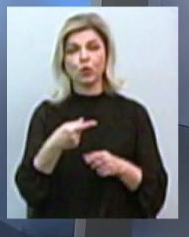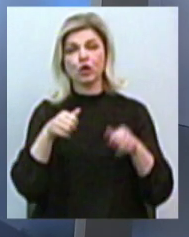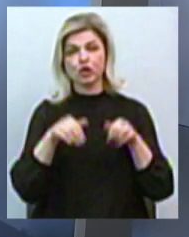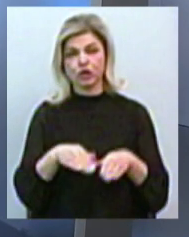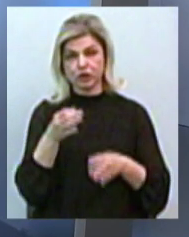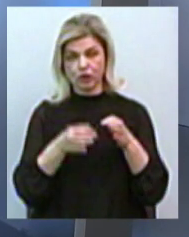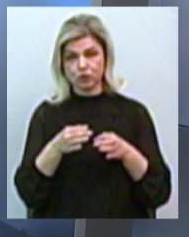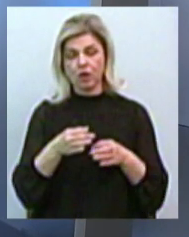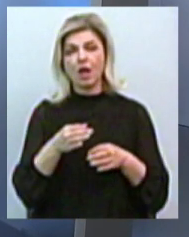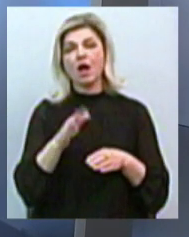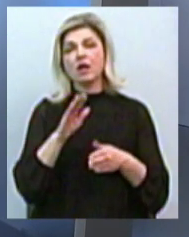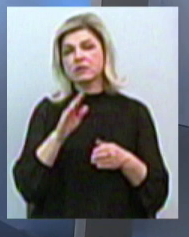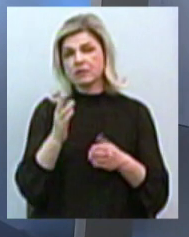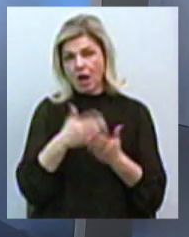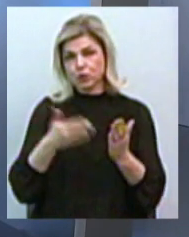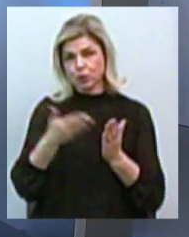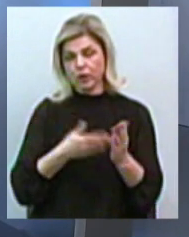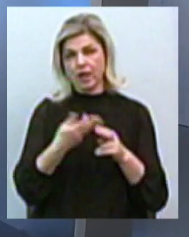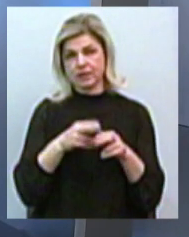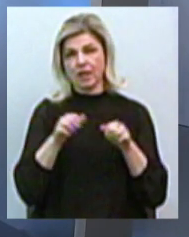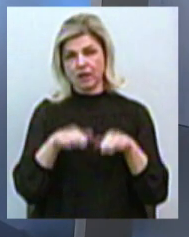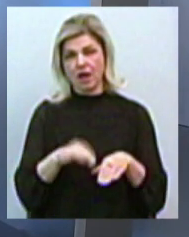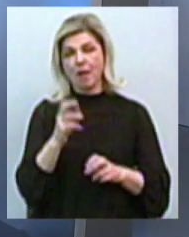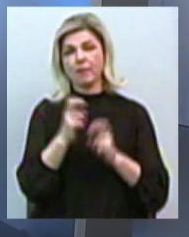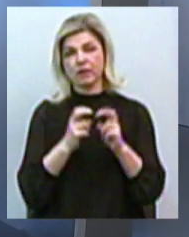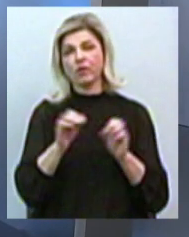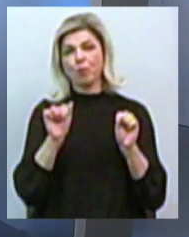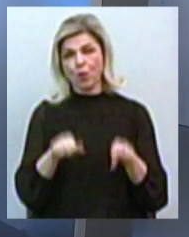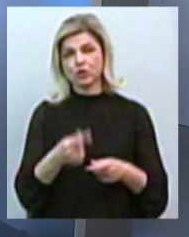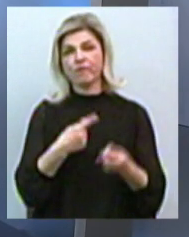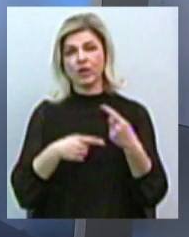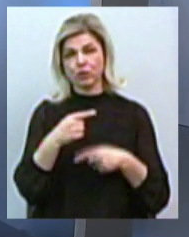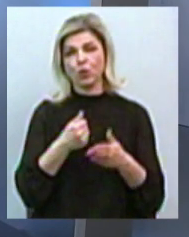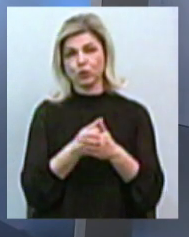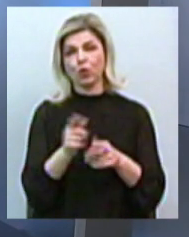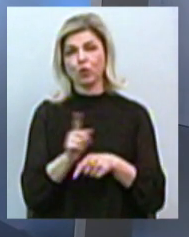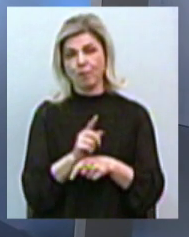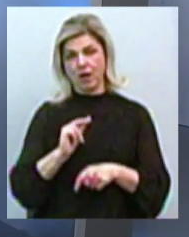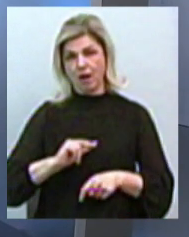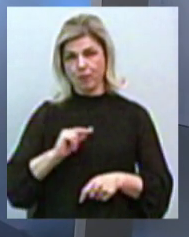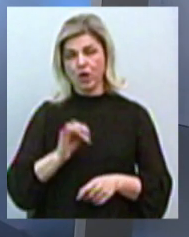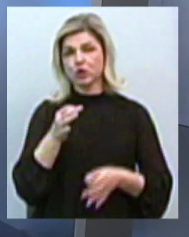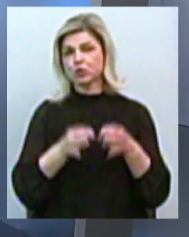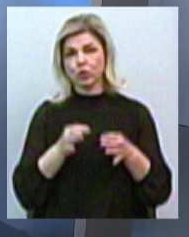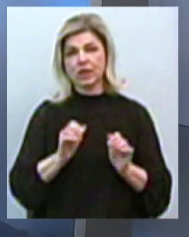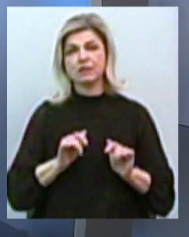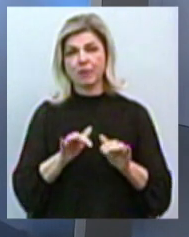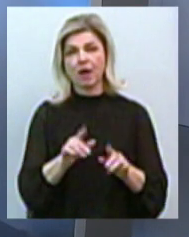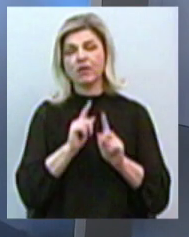скасує цю заборону на арешт, підприємство зможе повернутися до нормальної роботи. І судові справи не будуть вже